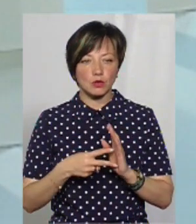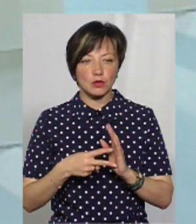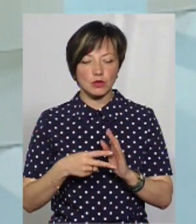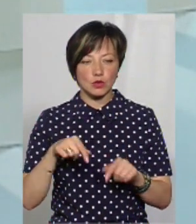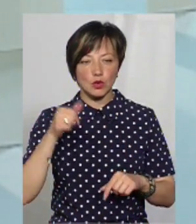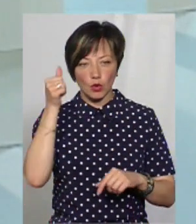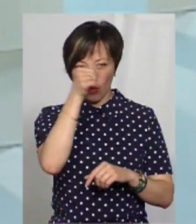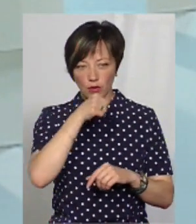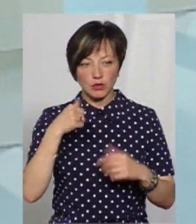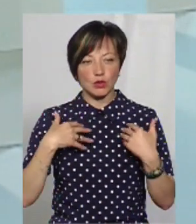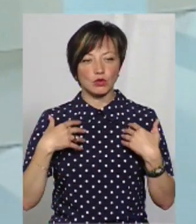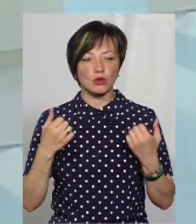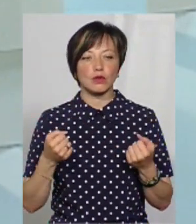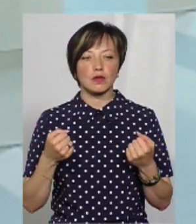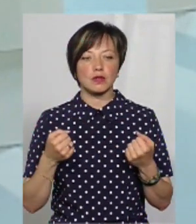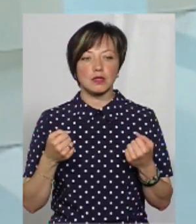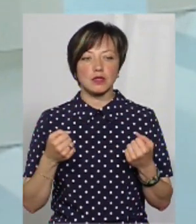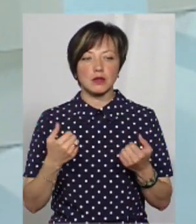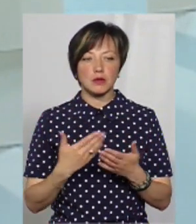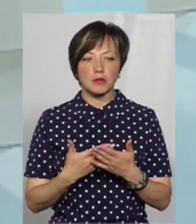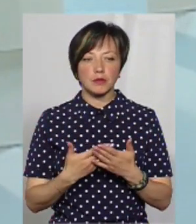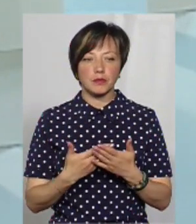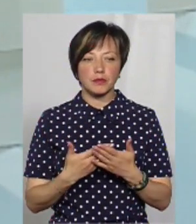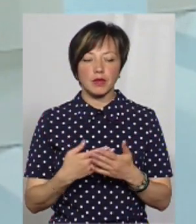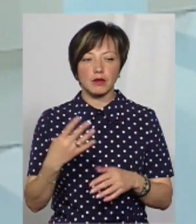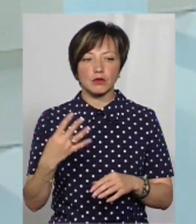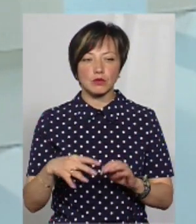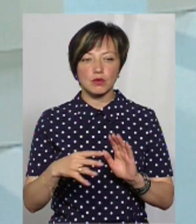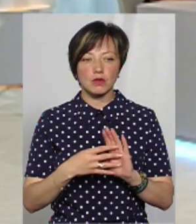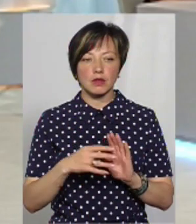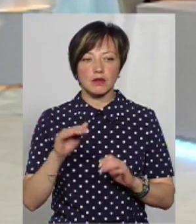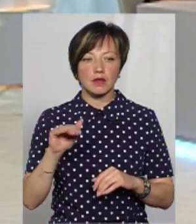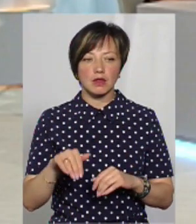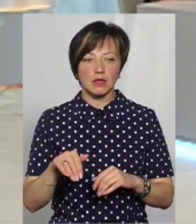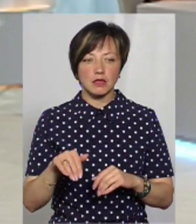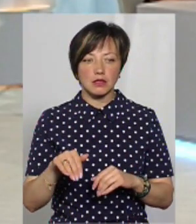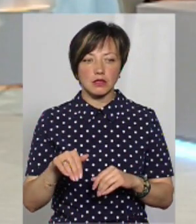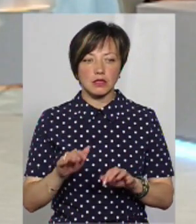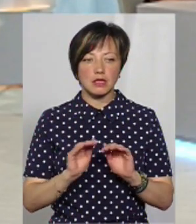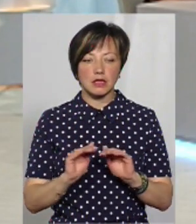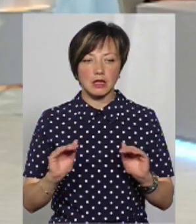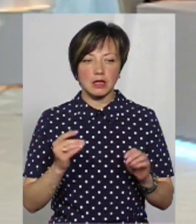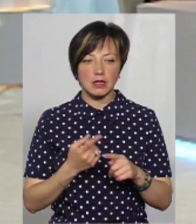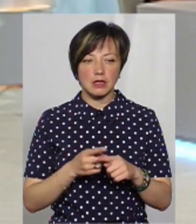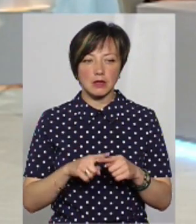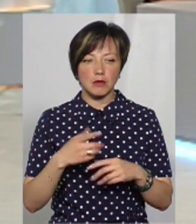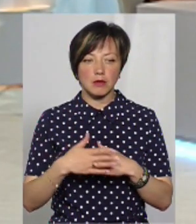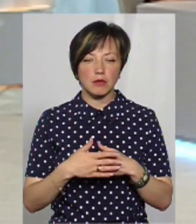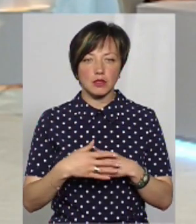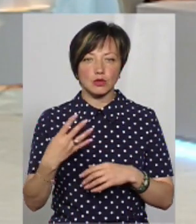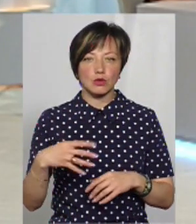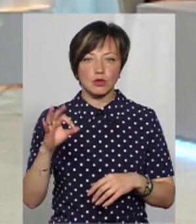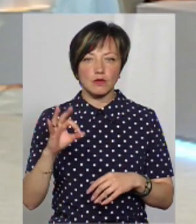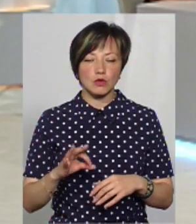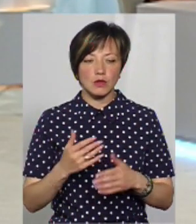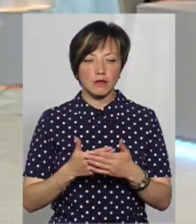цьогоріч оздоровити десь порядка 49 тисяч дітей. Це десь приблизно 40